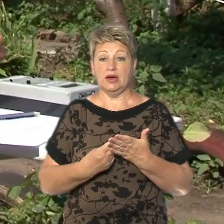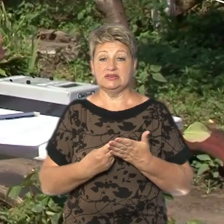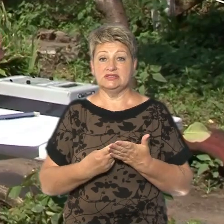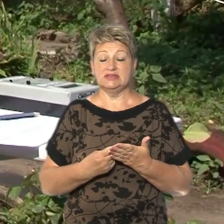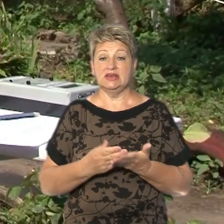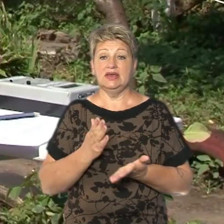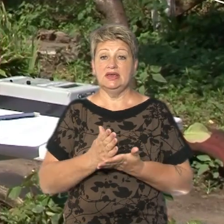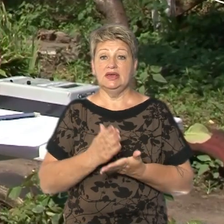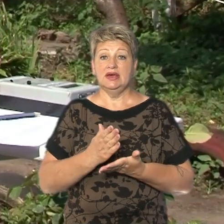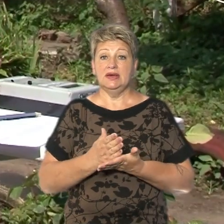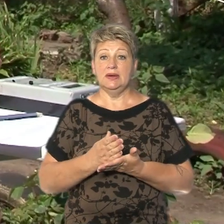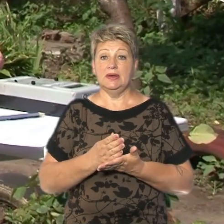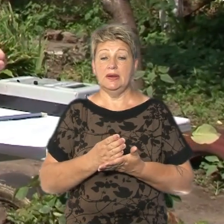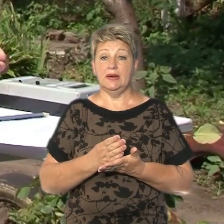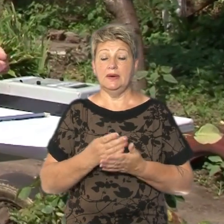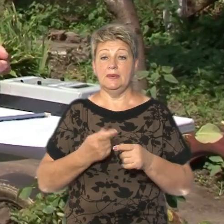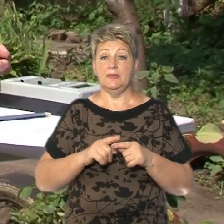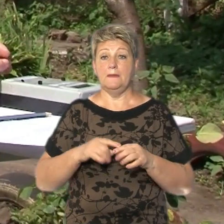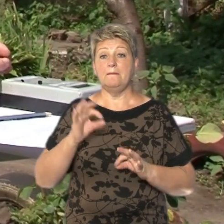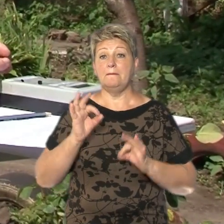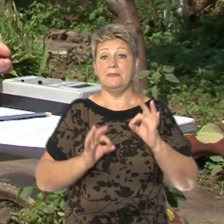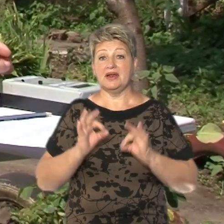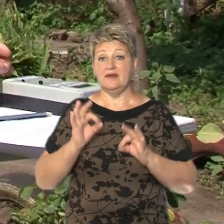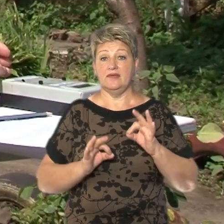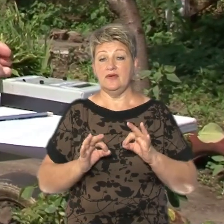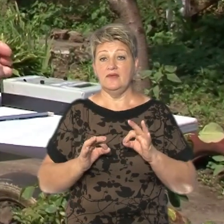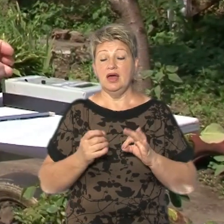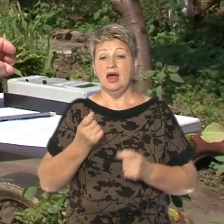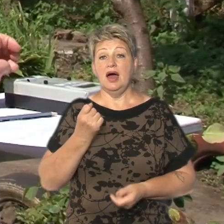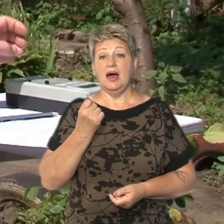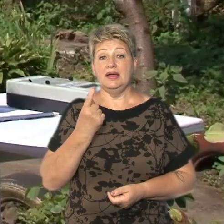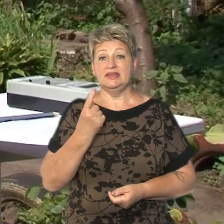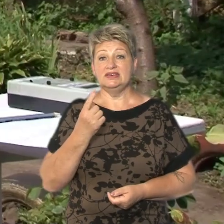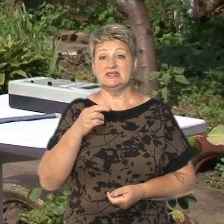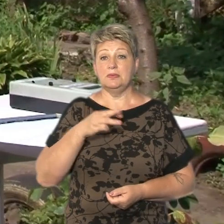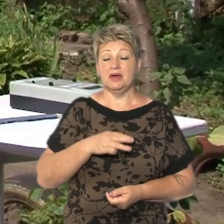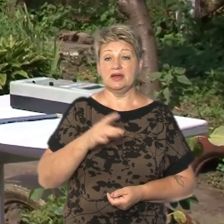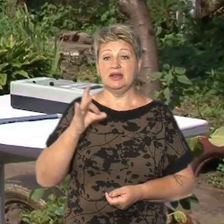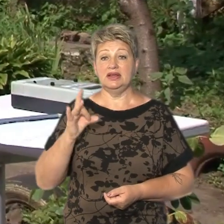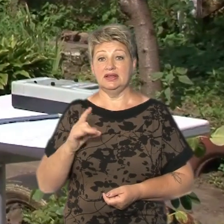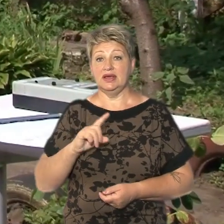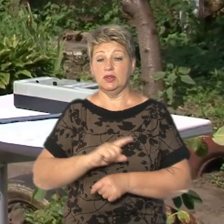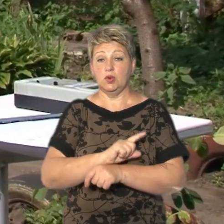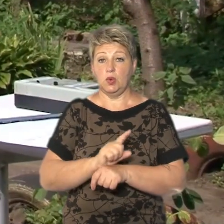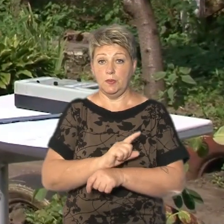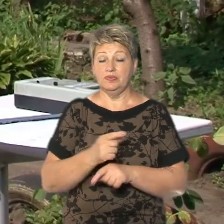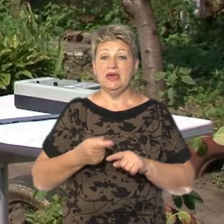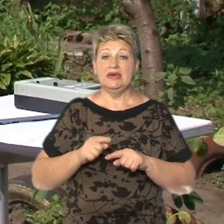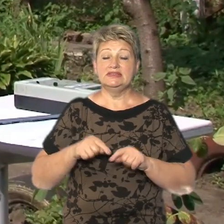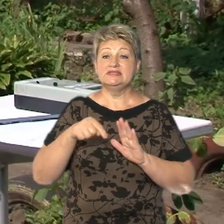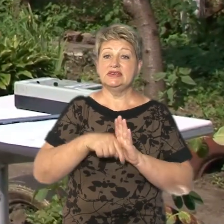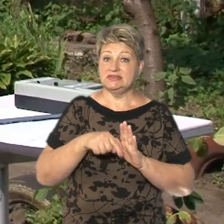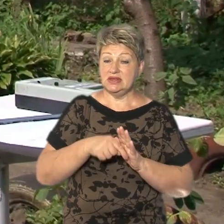значення природного гаммафону в 11 мікроредген на годину. Ці значення